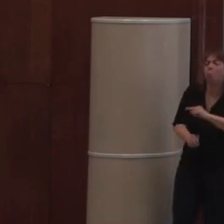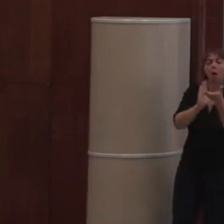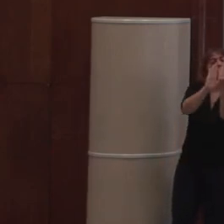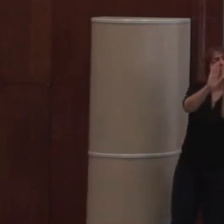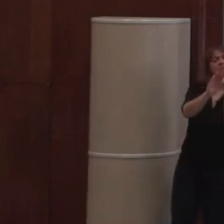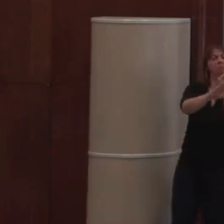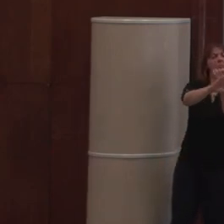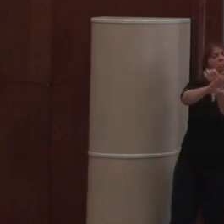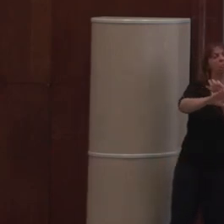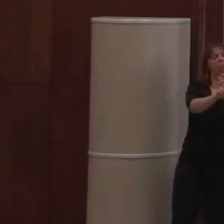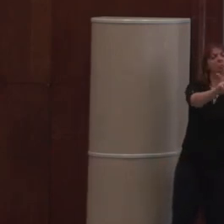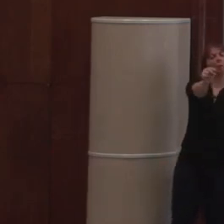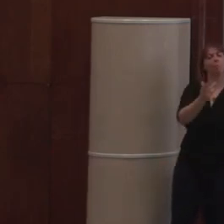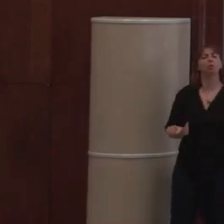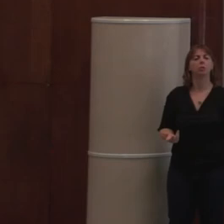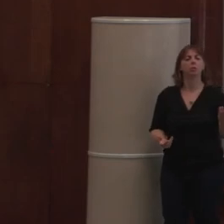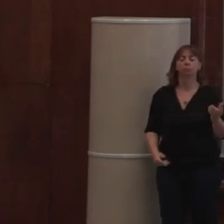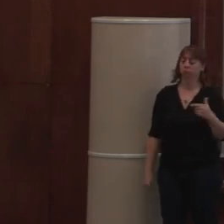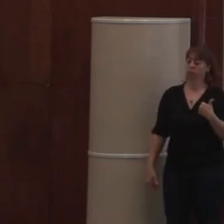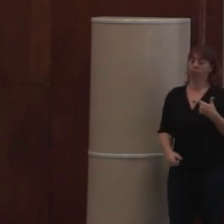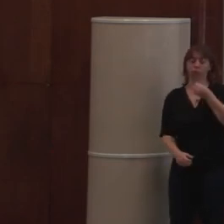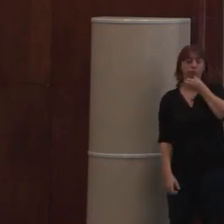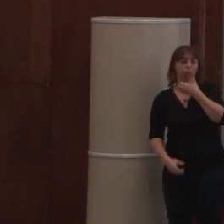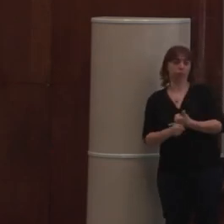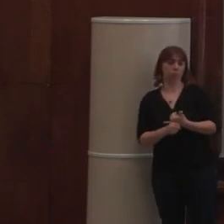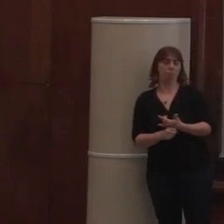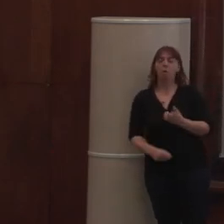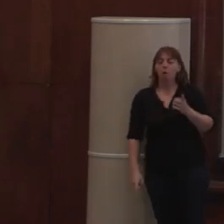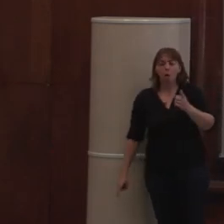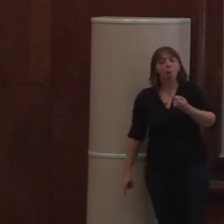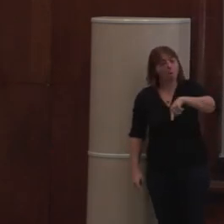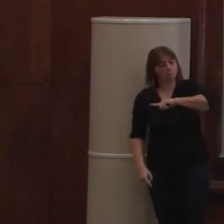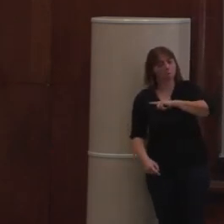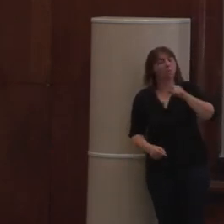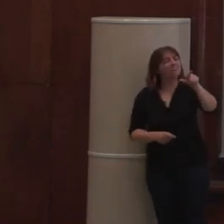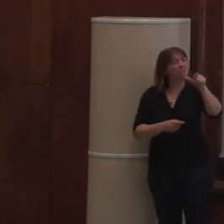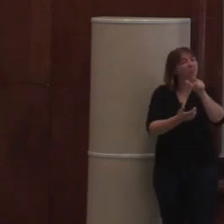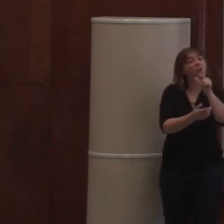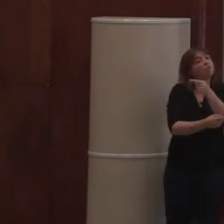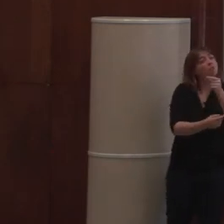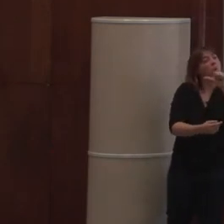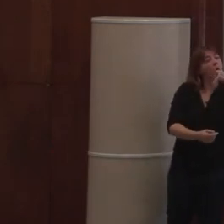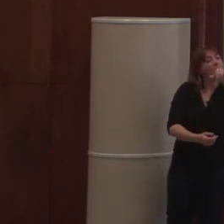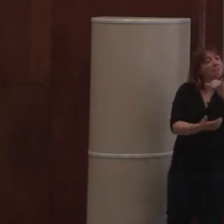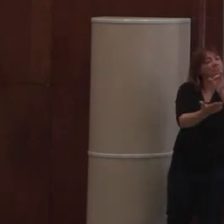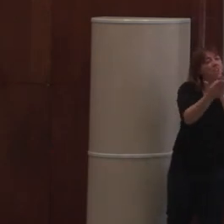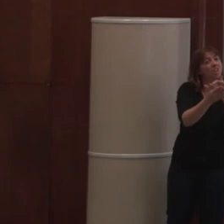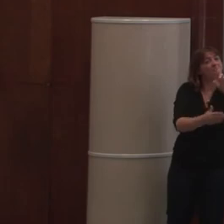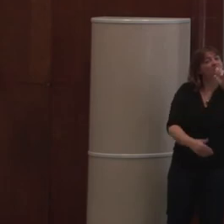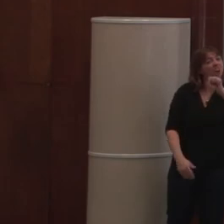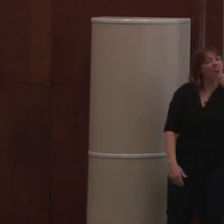la perception de pas mal de développeurs frontaux actuellement. Et donc, nous, on fait juste une API REST qui vous permet de stocker des choses. Mais la vérité, c'est juste un pauvre CRUD.